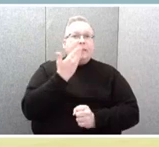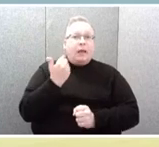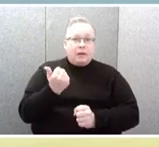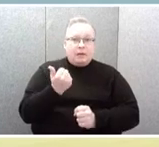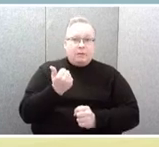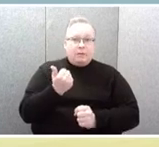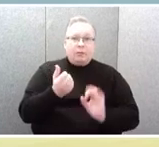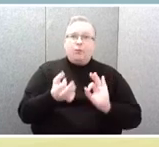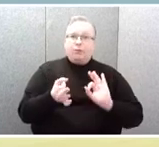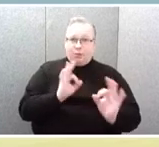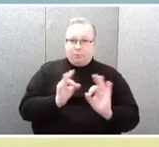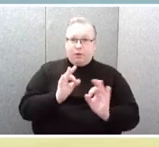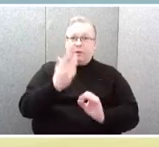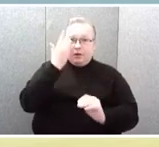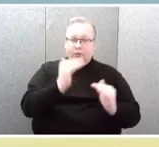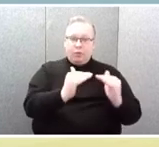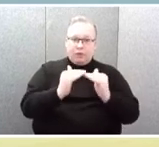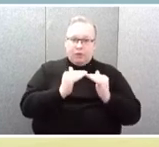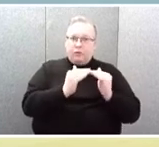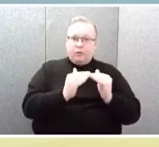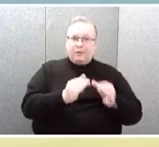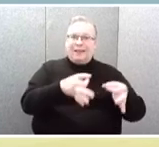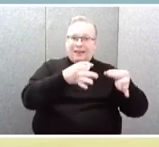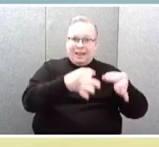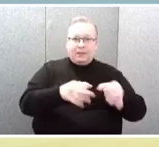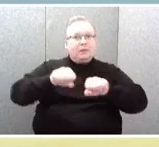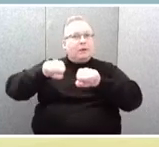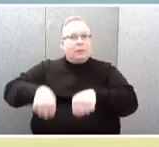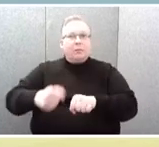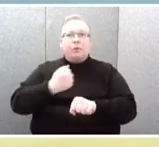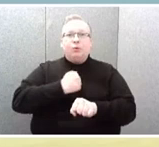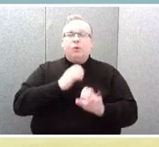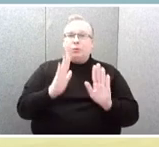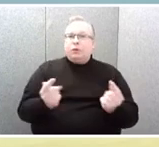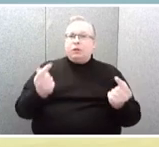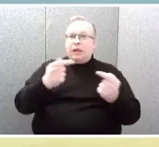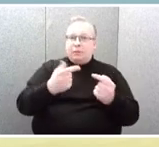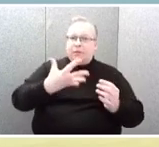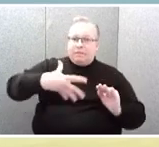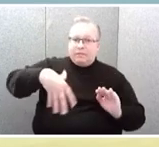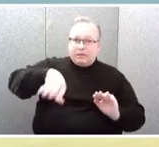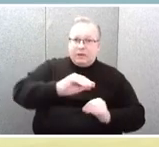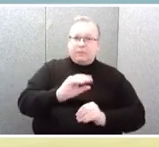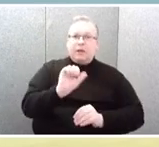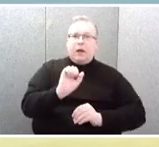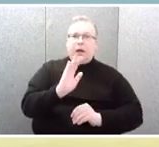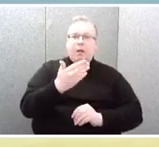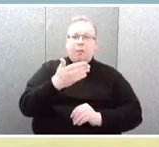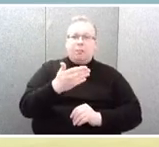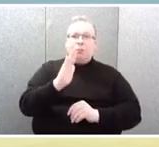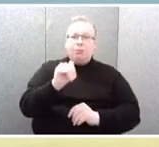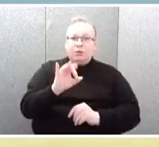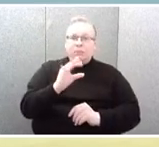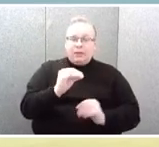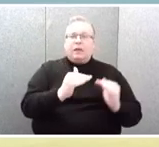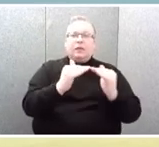aš manau, kad lygios galimybės ir lygios teisės turėtų būti taikomas visiems ombudsmenams. Todėl su vienodinimas teisė